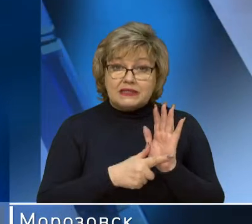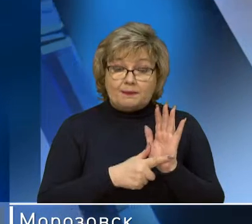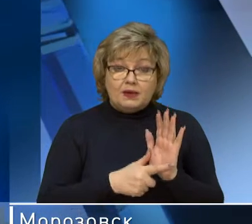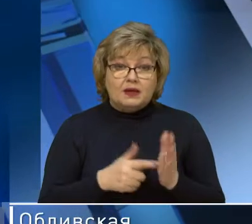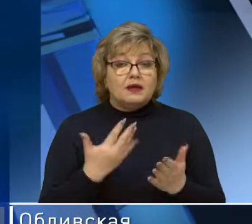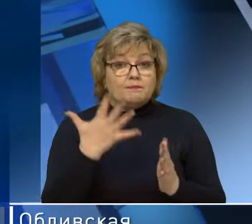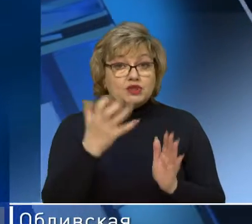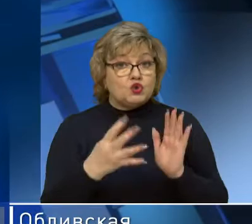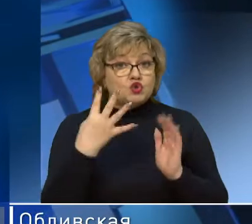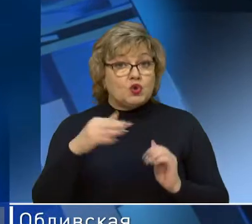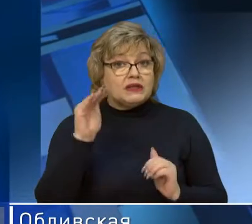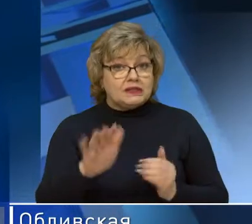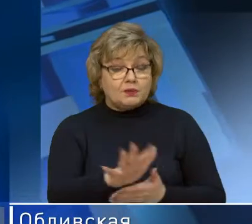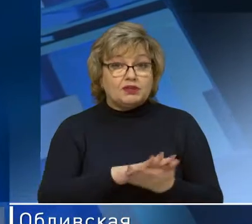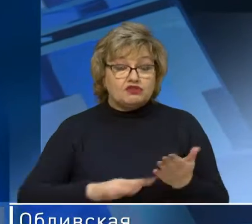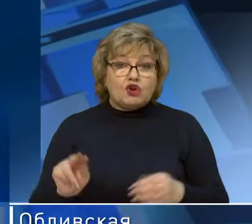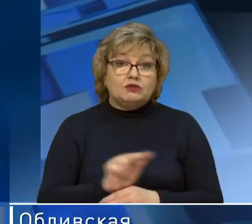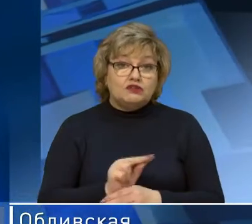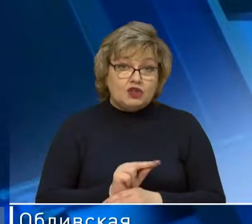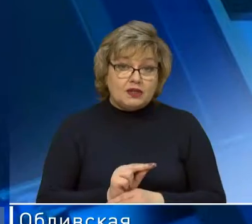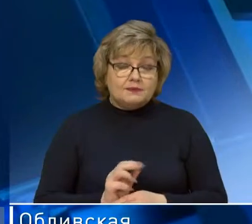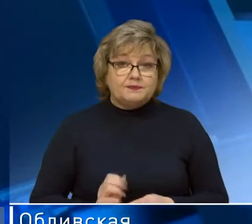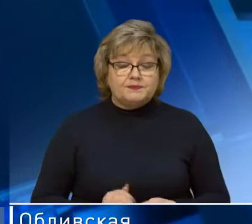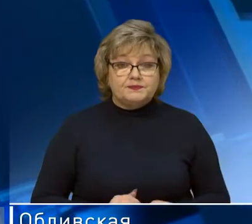Почти 540 тысяч продолжают лечение.